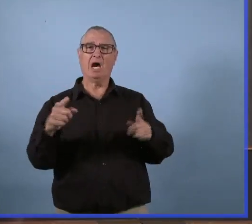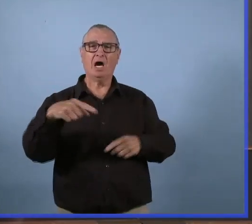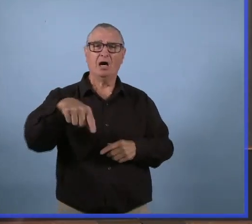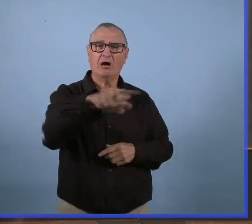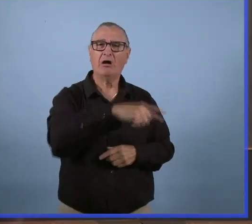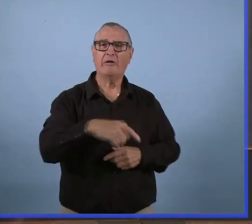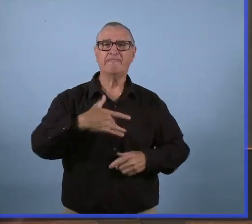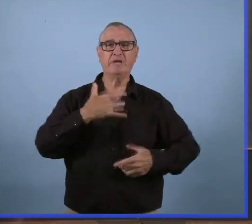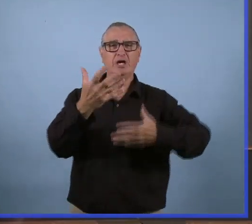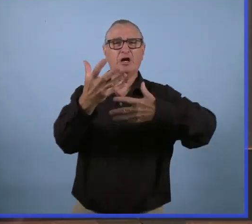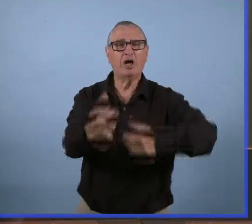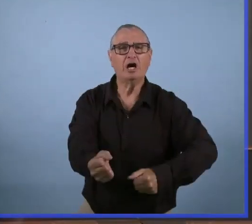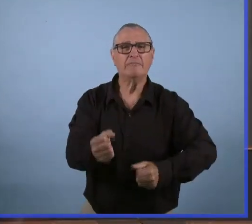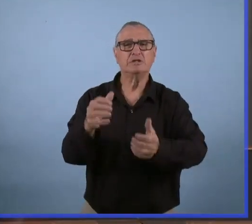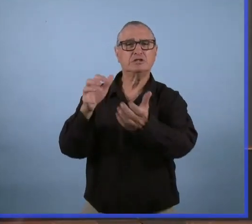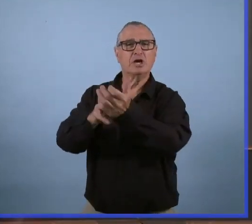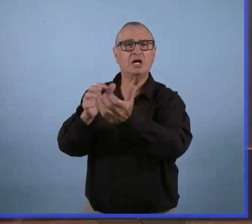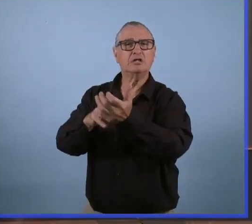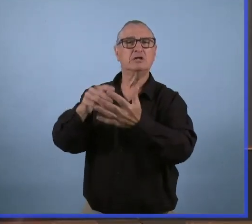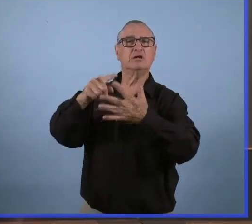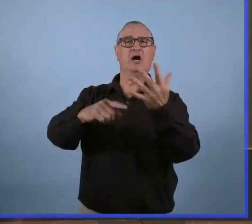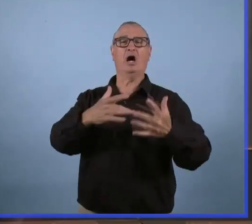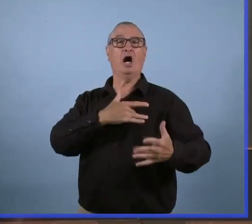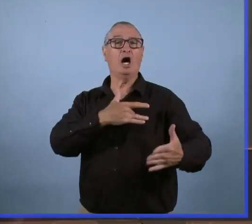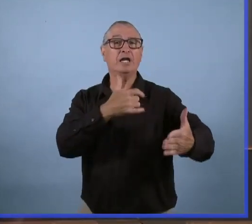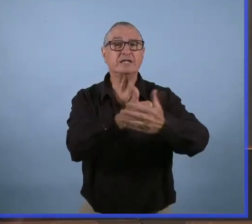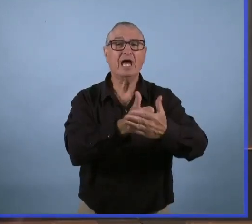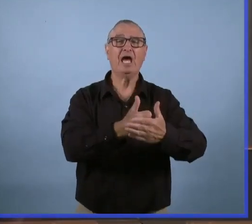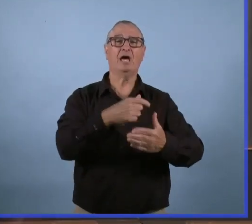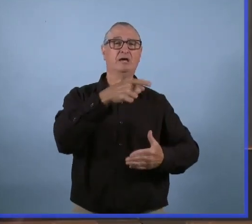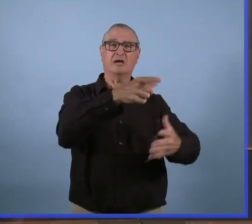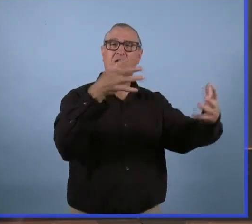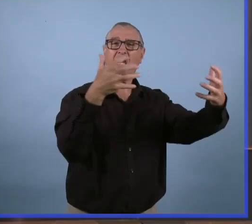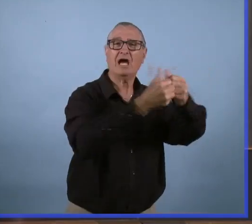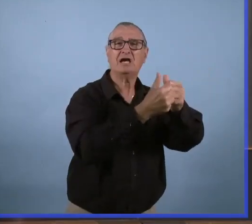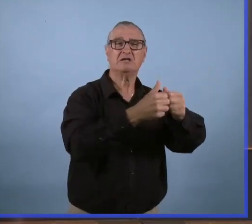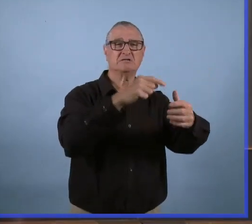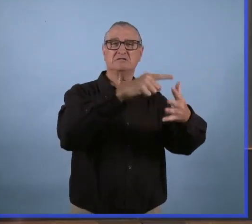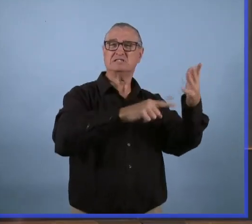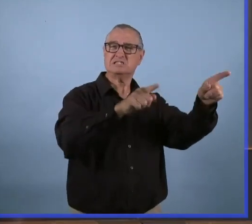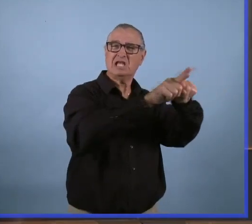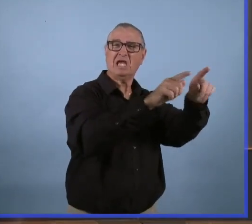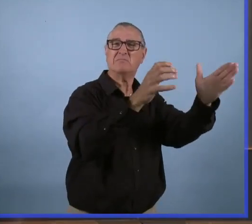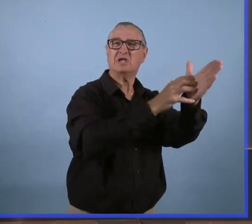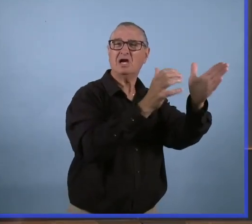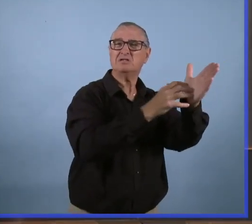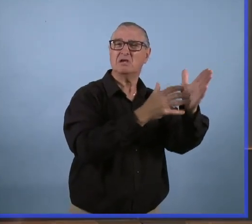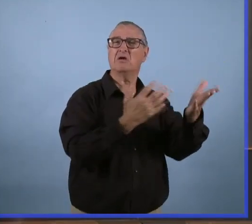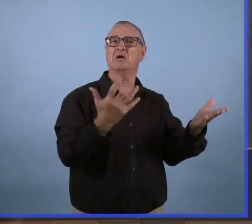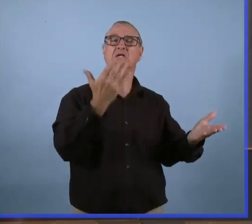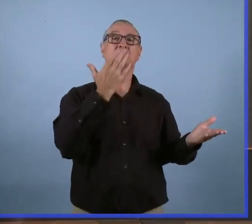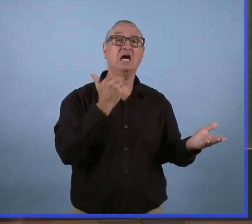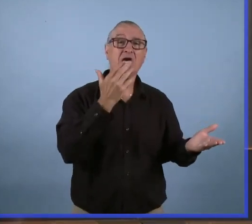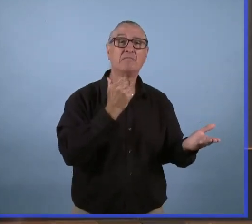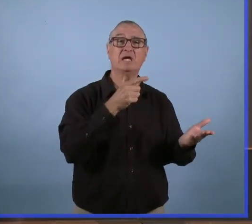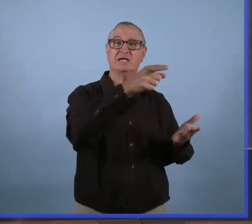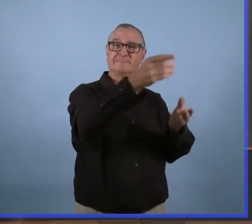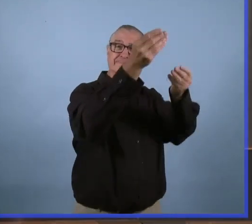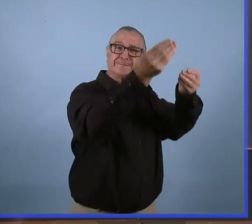C'est les mêmes fournisseurs de soins qui vous soignent quand vous avez le cancer, quand vous avez un accident.